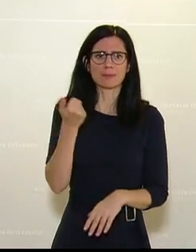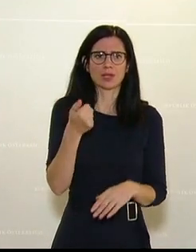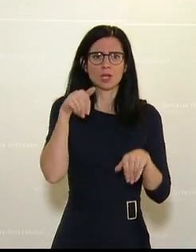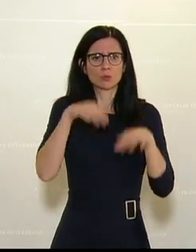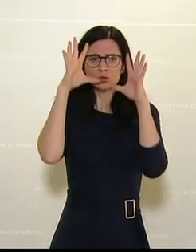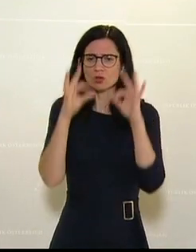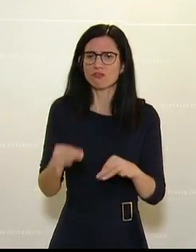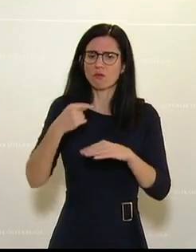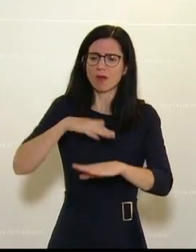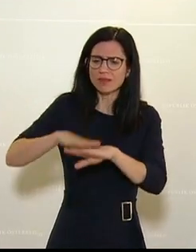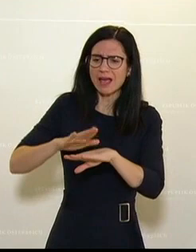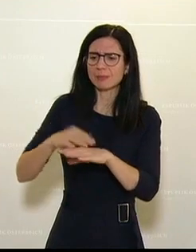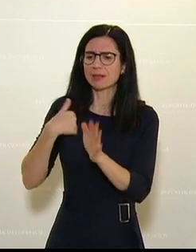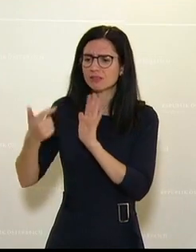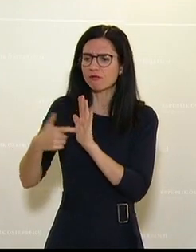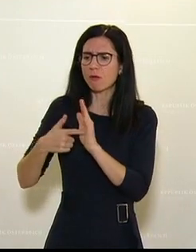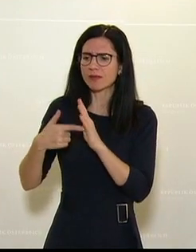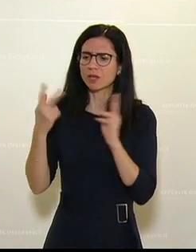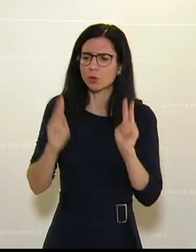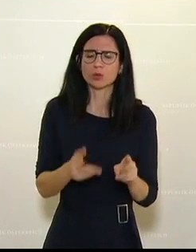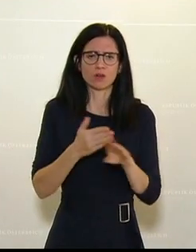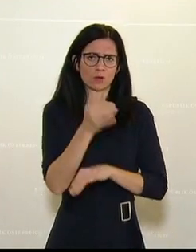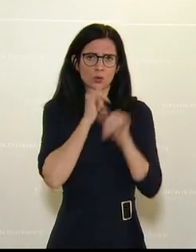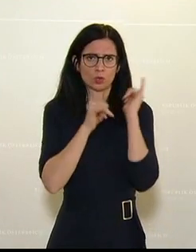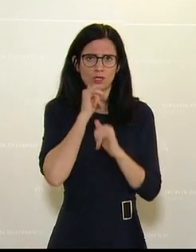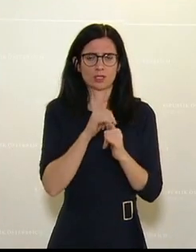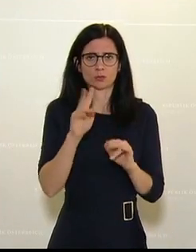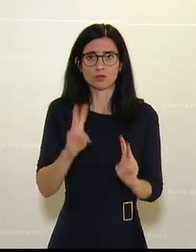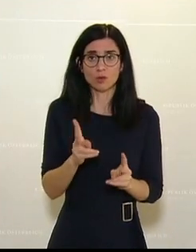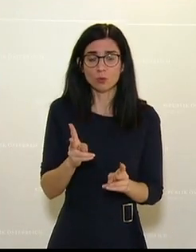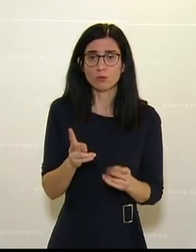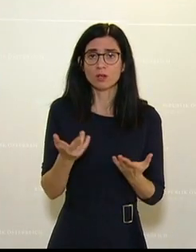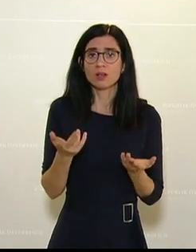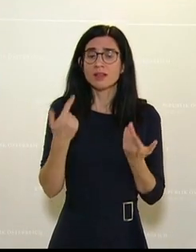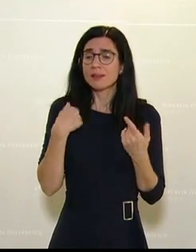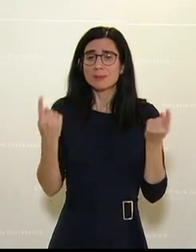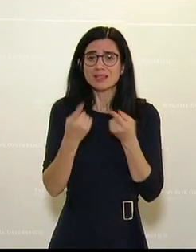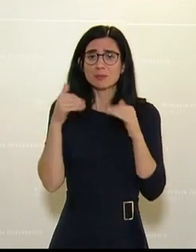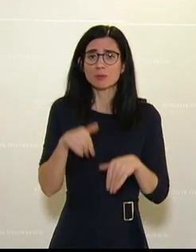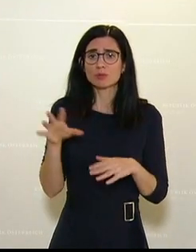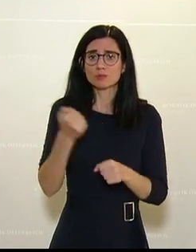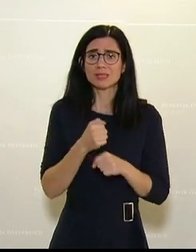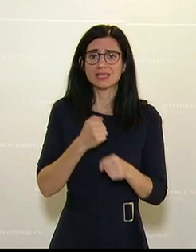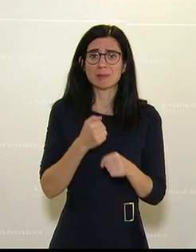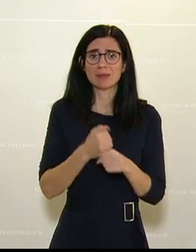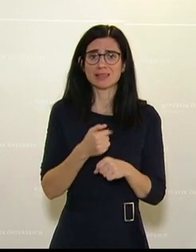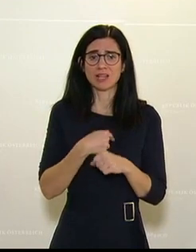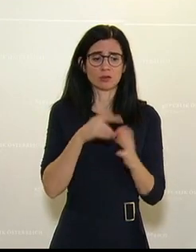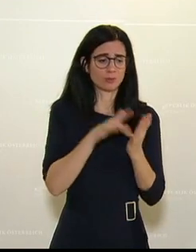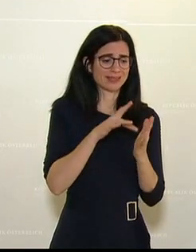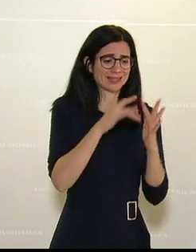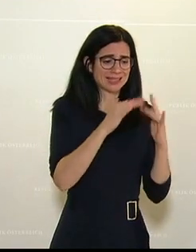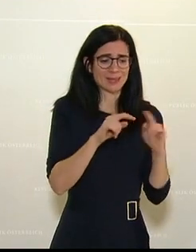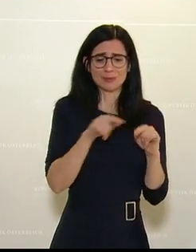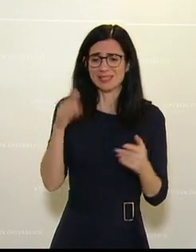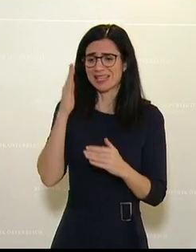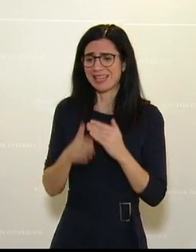muss sofort diese Kurzarbeit für die Tourismusbetriebe öffnen. Weil sonst müssen die Betriebe, die Mitarbeiter von Mitte Dezember